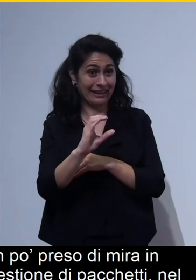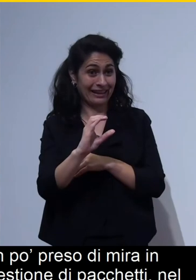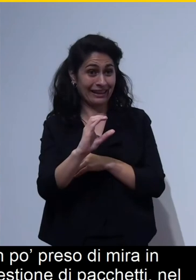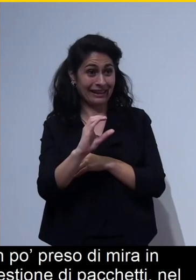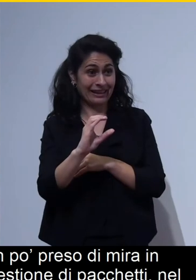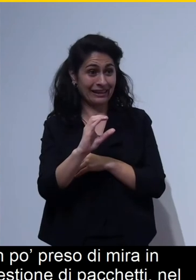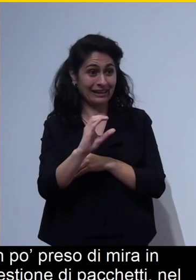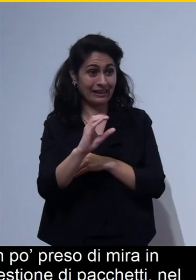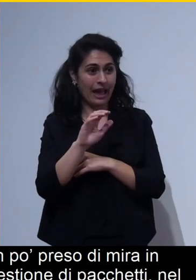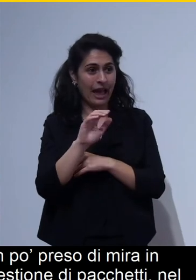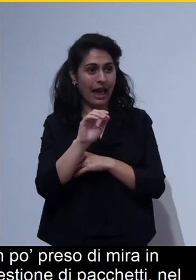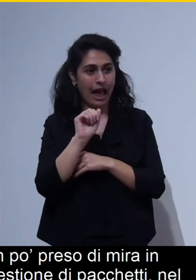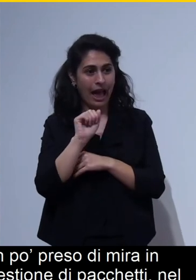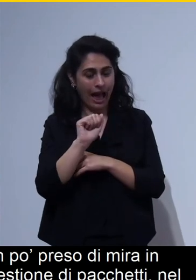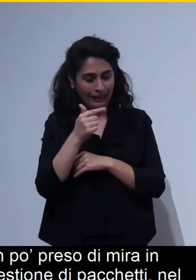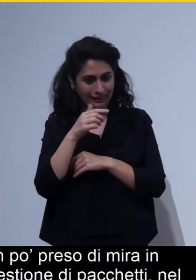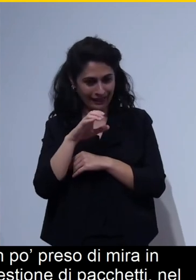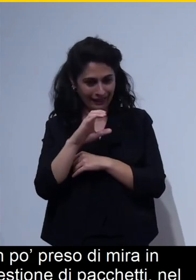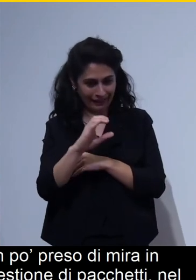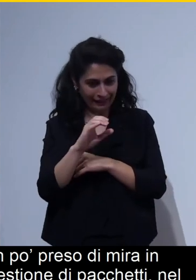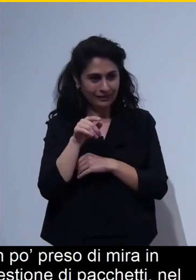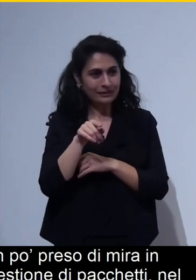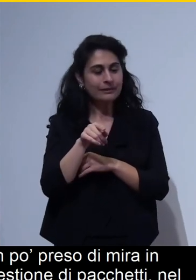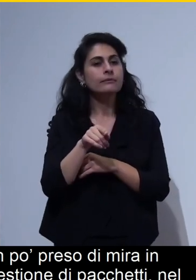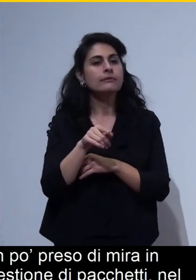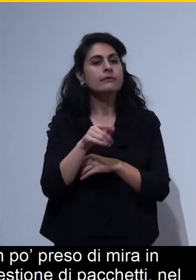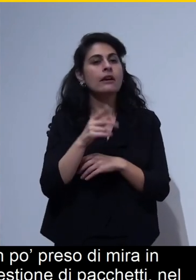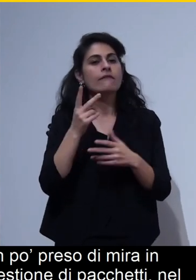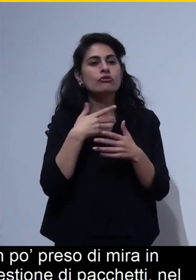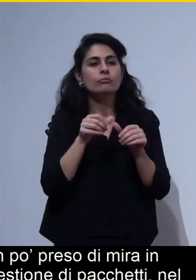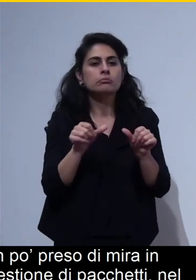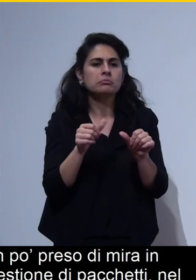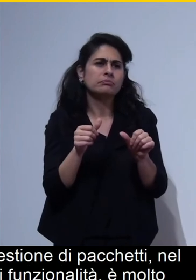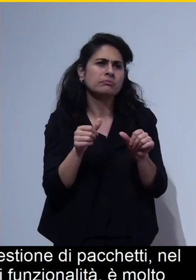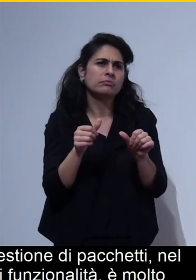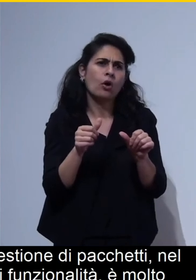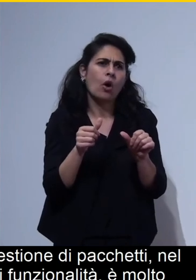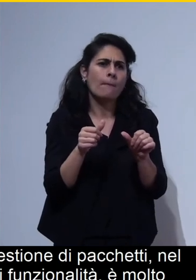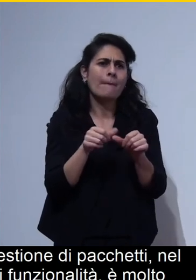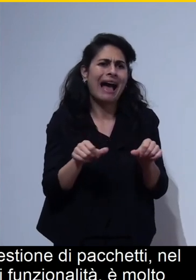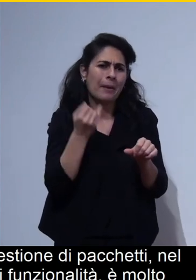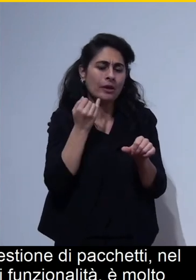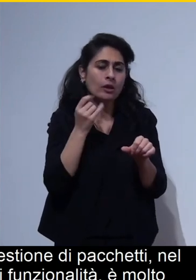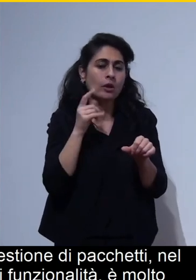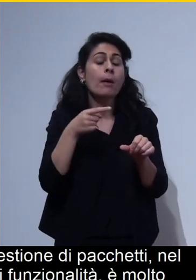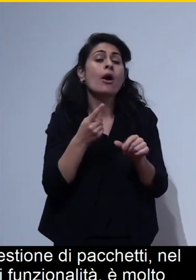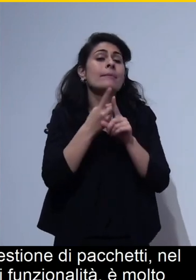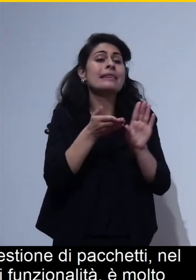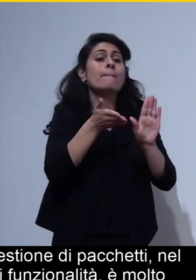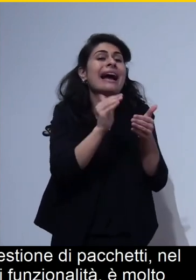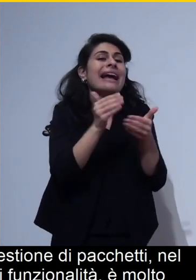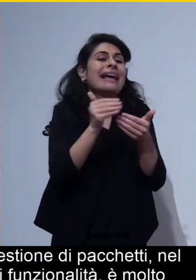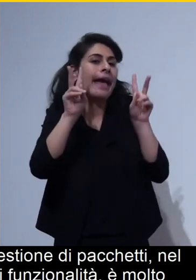set di funzionalità è molto piccolo tutto viene importato tramite pacchetti per cui se si importa il pacchetto